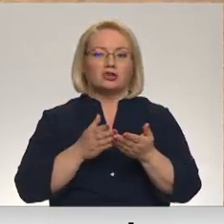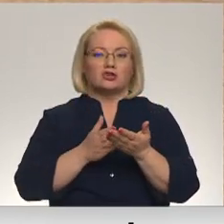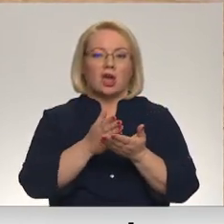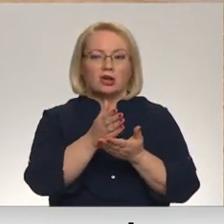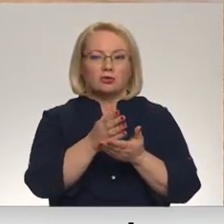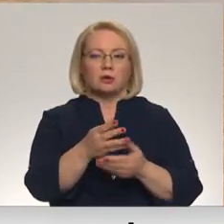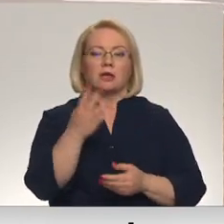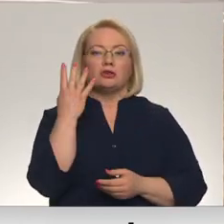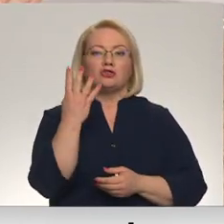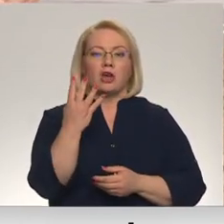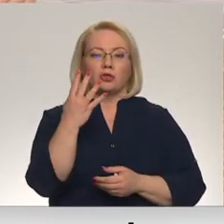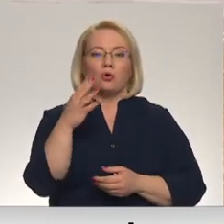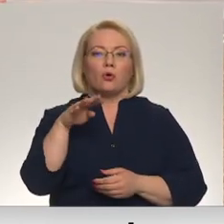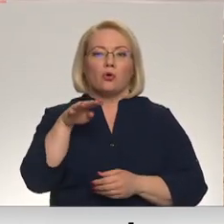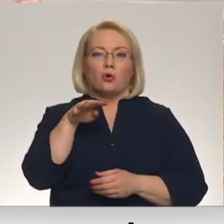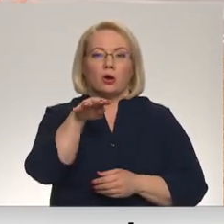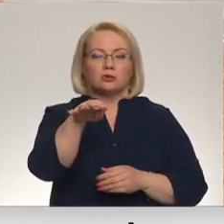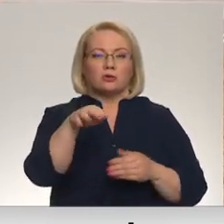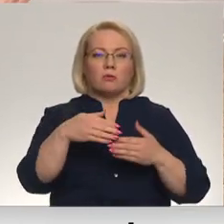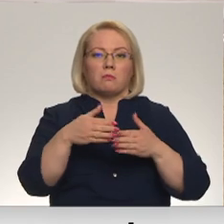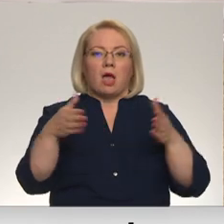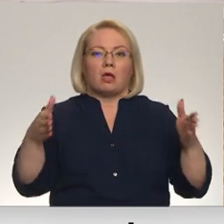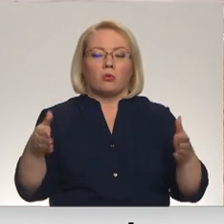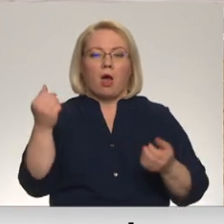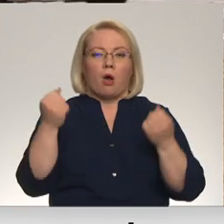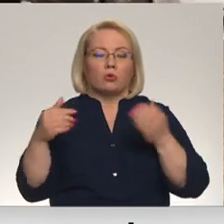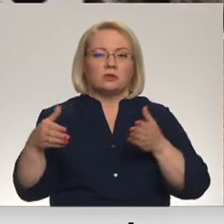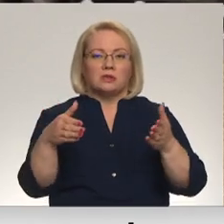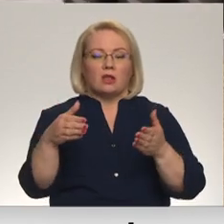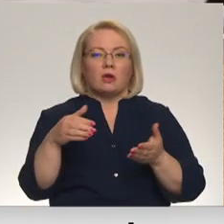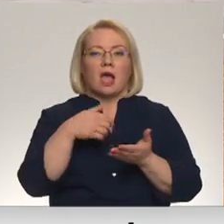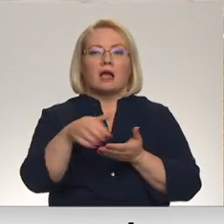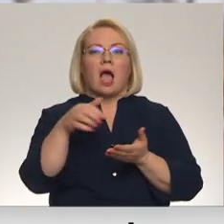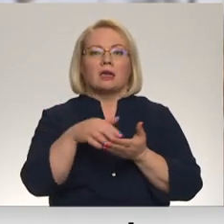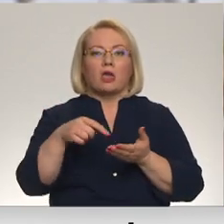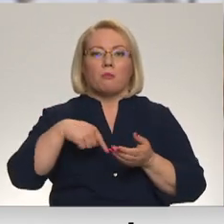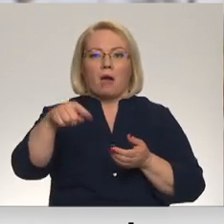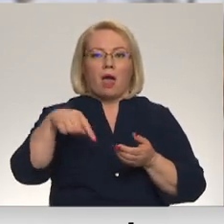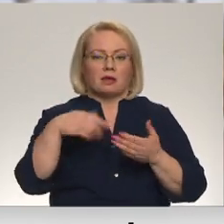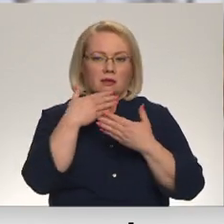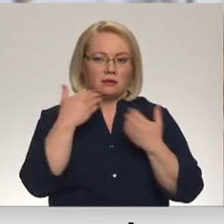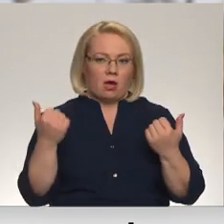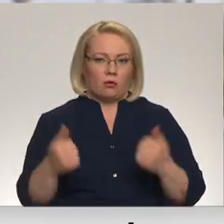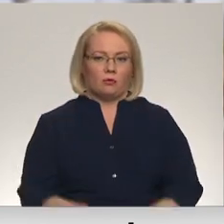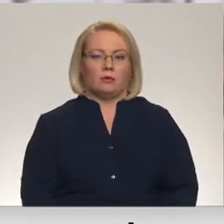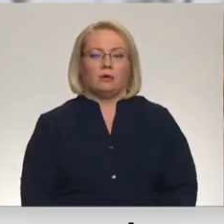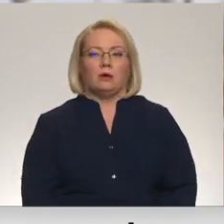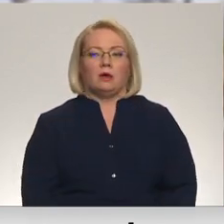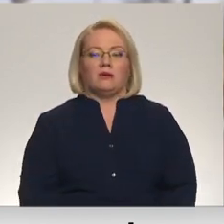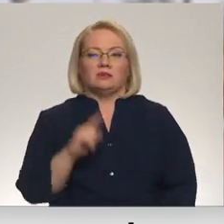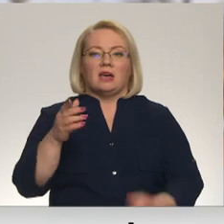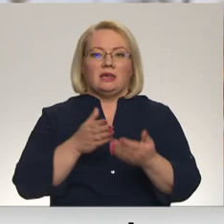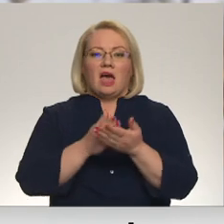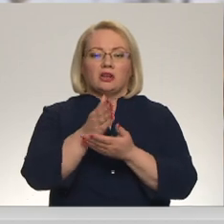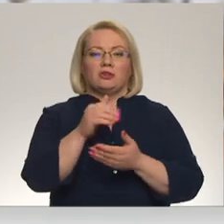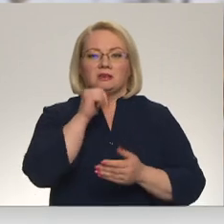četru joslu plato autoceļu, ja gājēju pārējais? Šeit nav. Jāšķerso zaļā zonu, kura